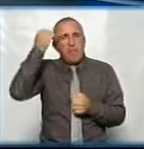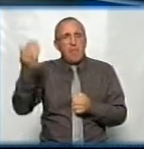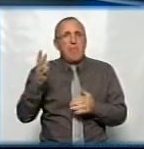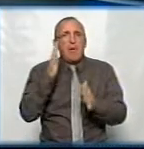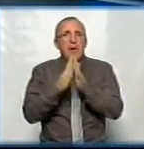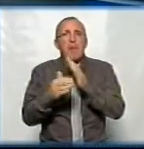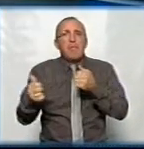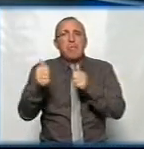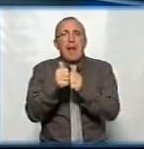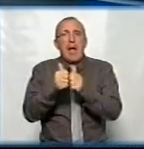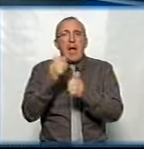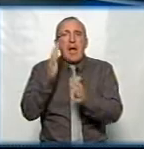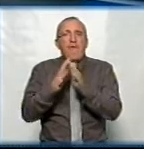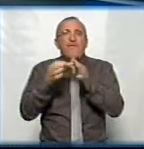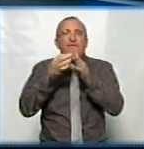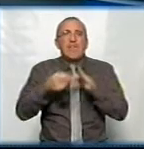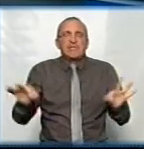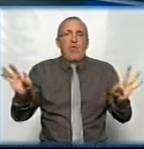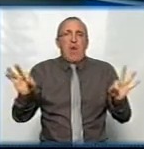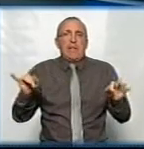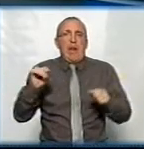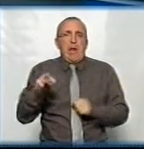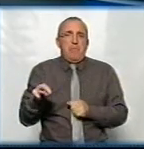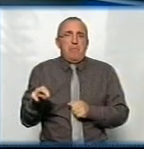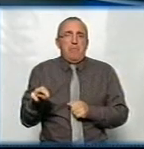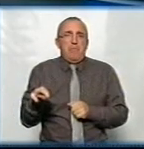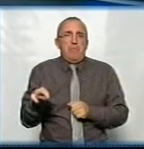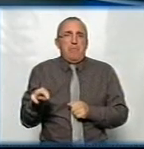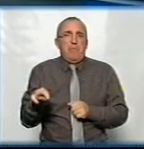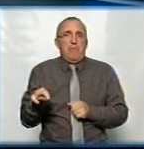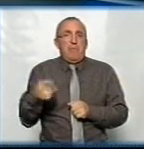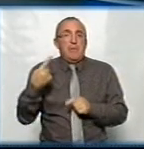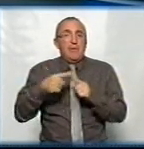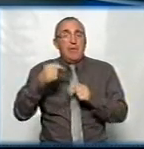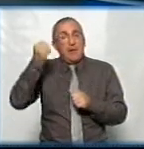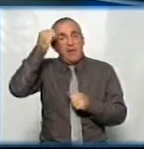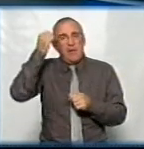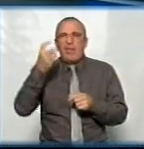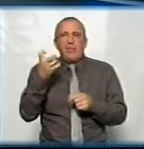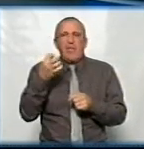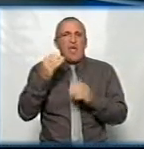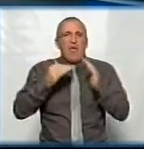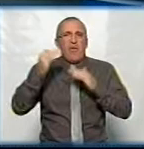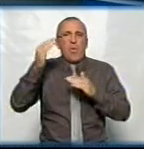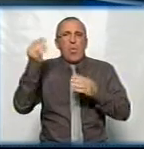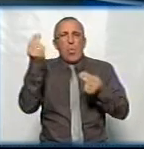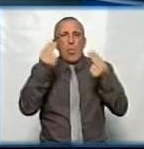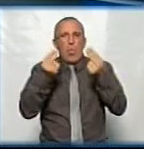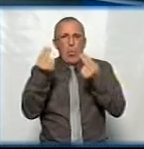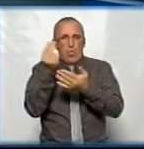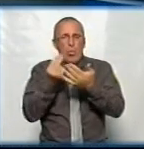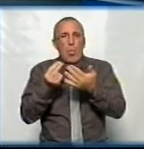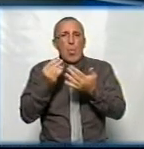сквері біля театру, визволителям, там пам'ятник визволителям. Це якраз пам'ятник дійсно не дуже високого художественного рівня.